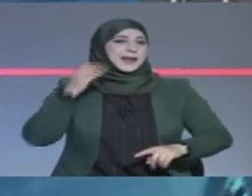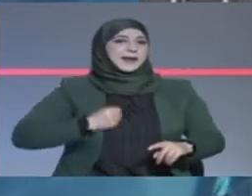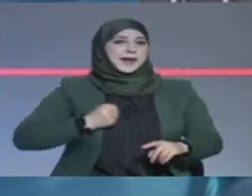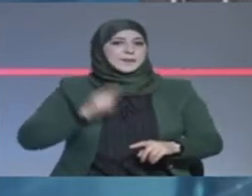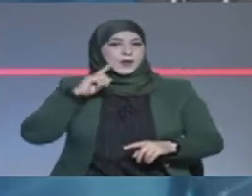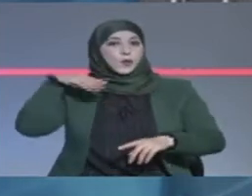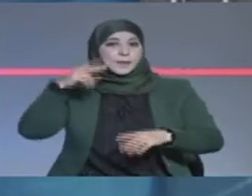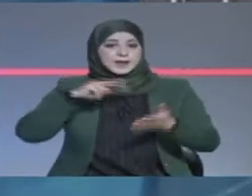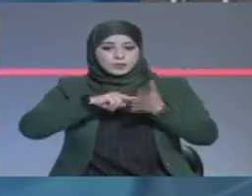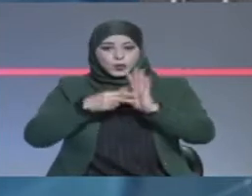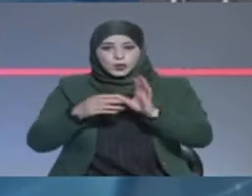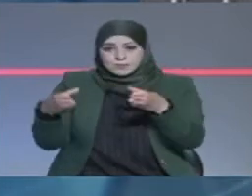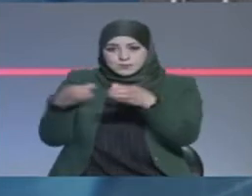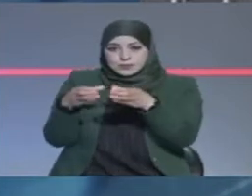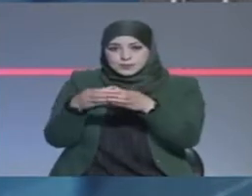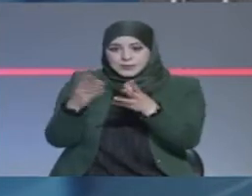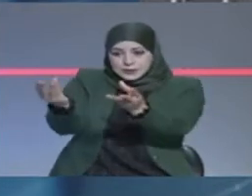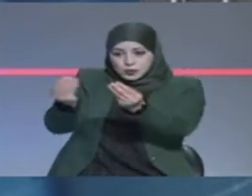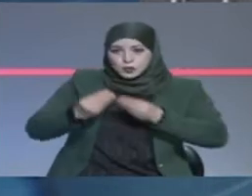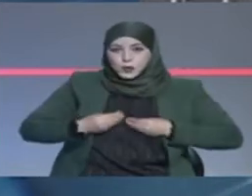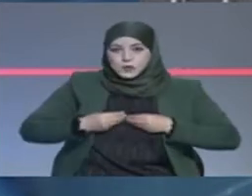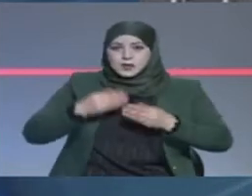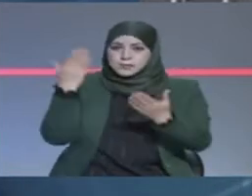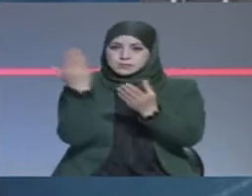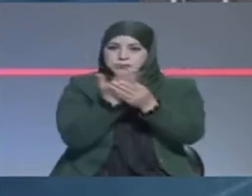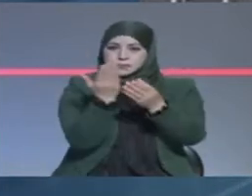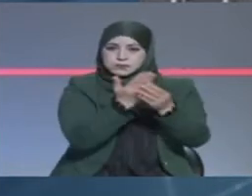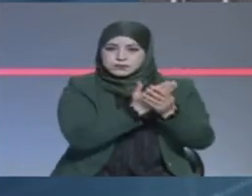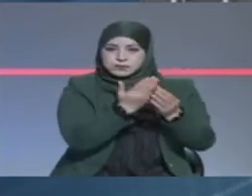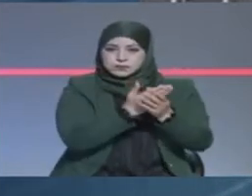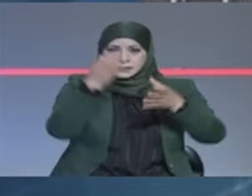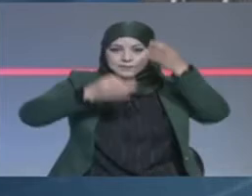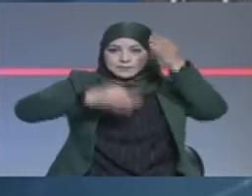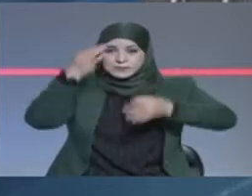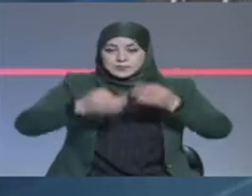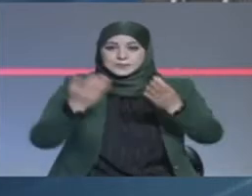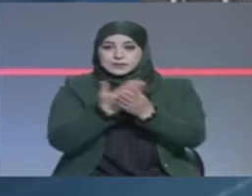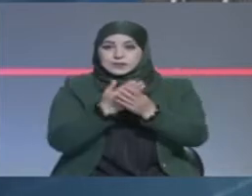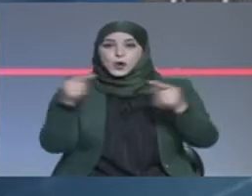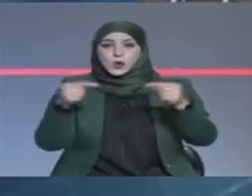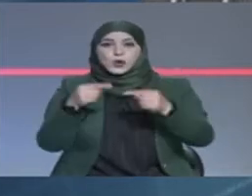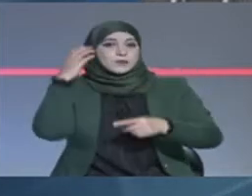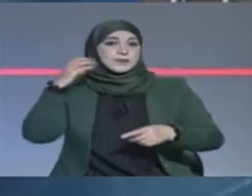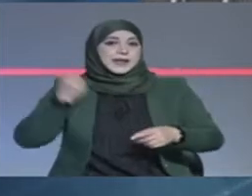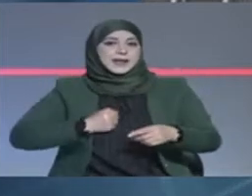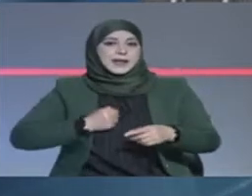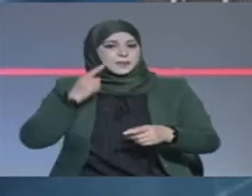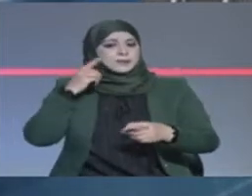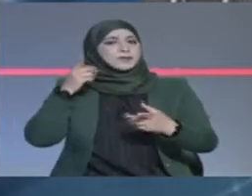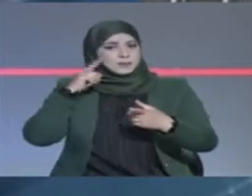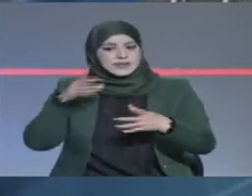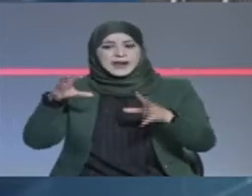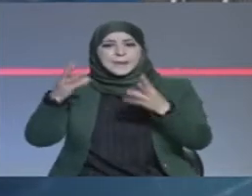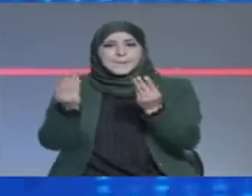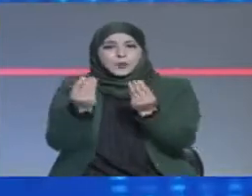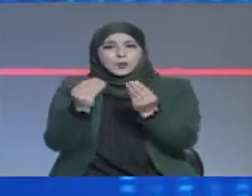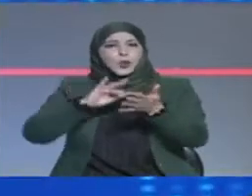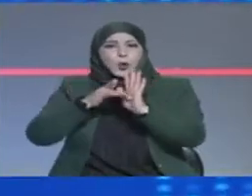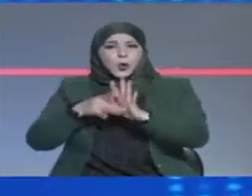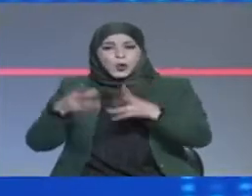العسكرية بعد الحصول على الأذون اللازمة من القطب القضائي لمكافحة الإرهاب بأعدام المحجوز